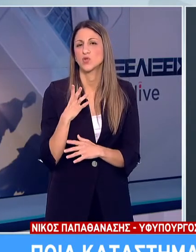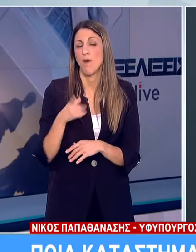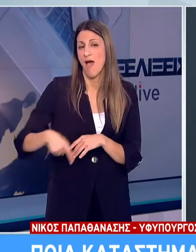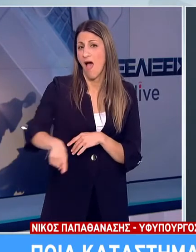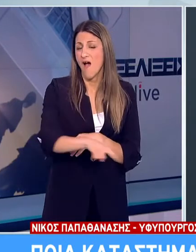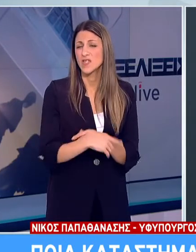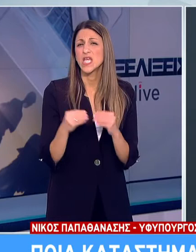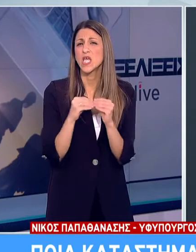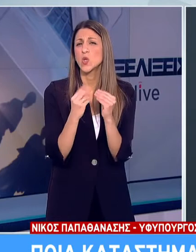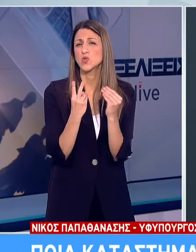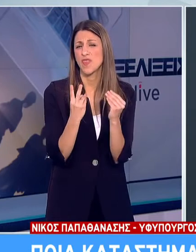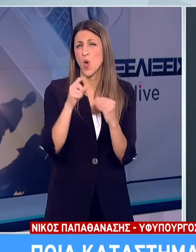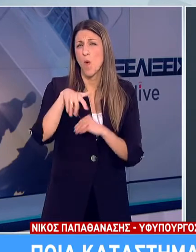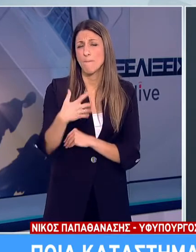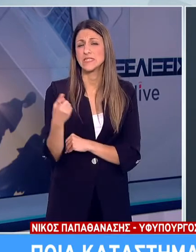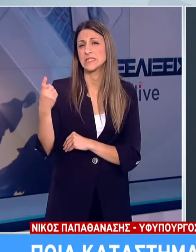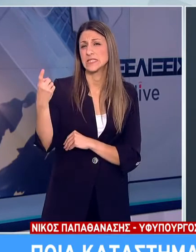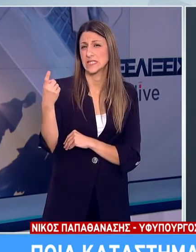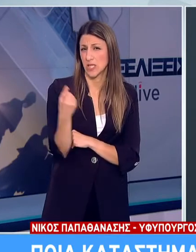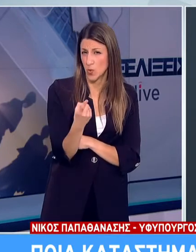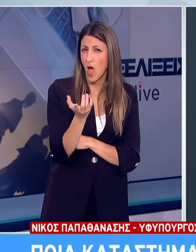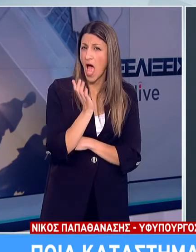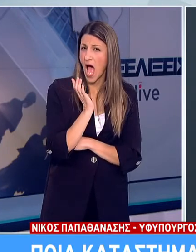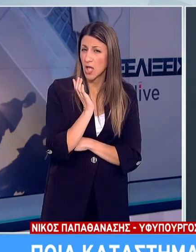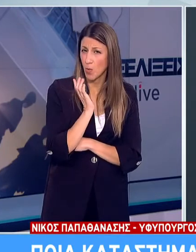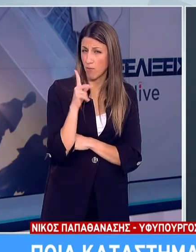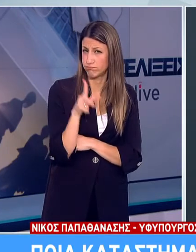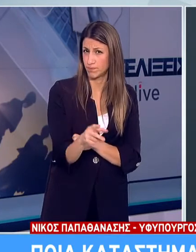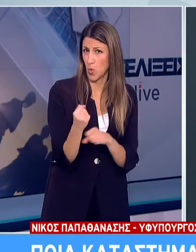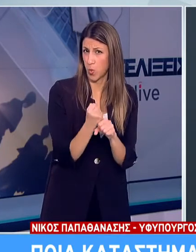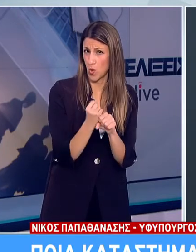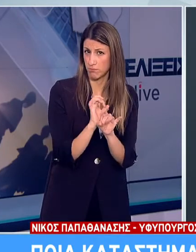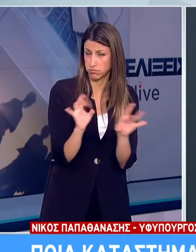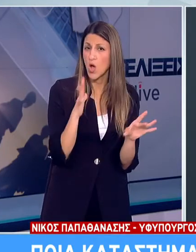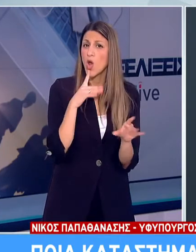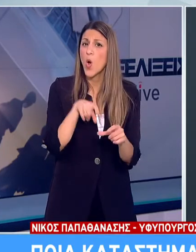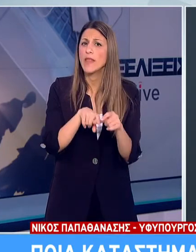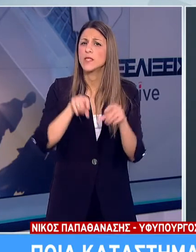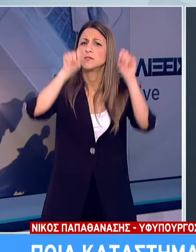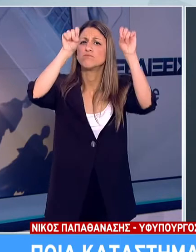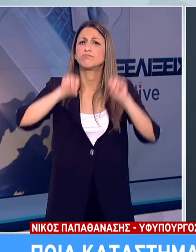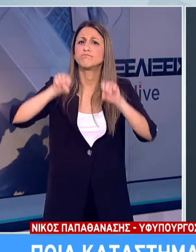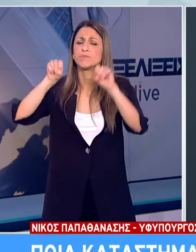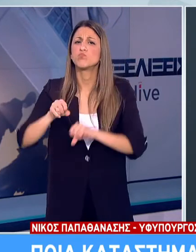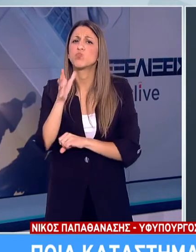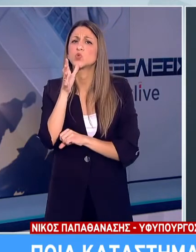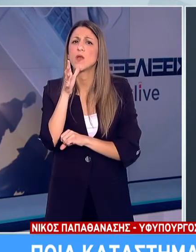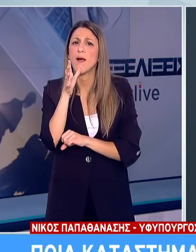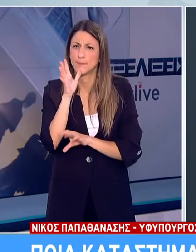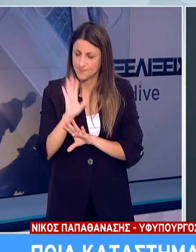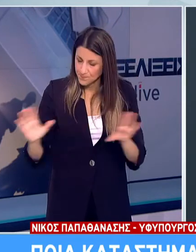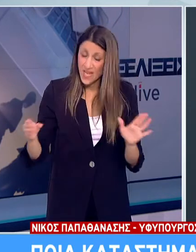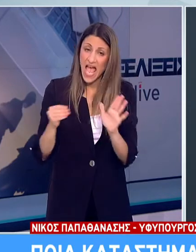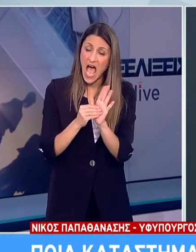δηλαδή το 22,5 των εργαζομένων, που ετέθηκαν σε αναστολή λόγω μη λειτουργίας των επιχειρήσεών τους. Επίσης,